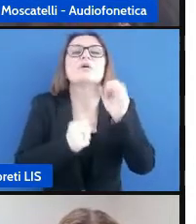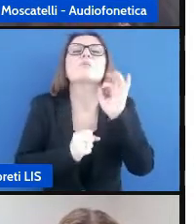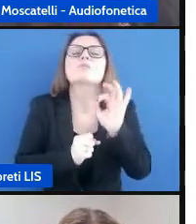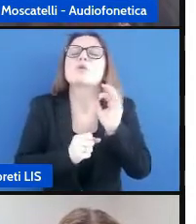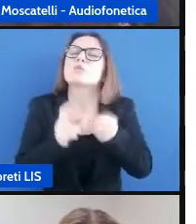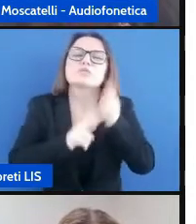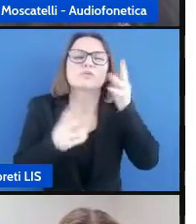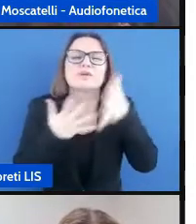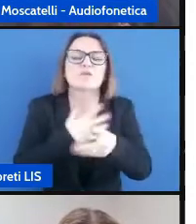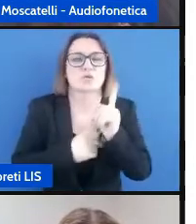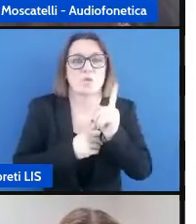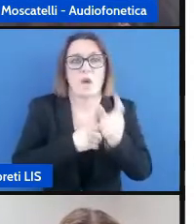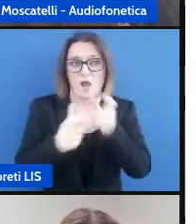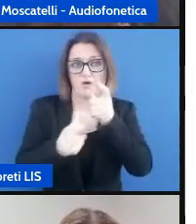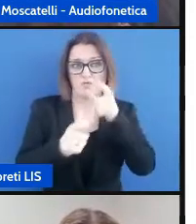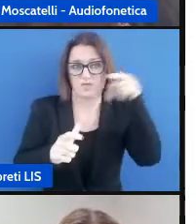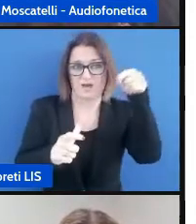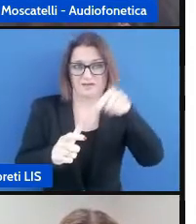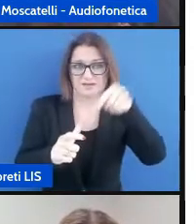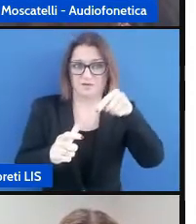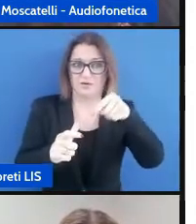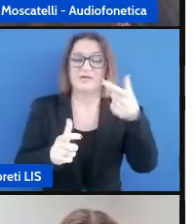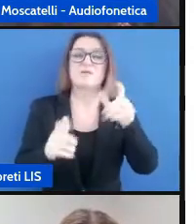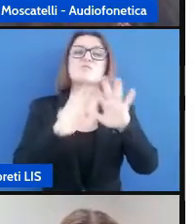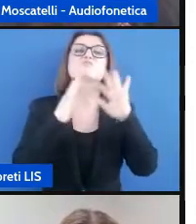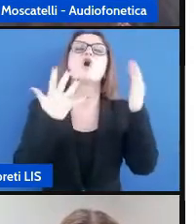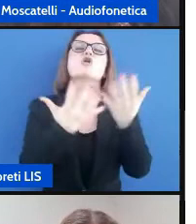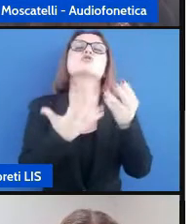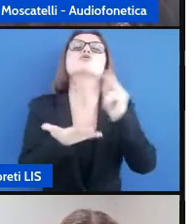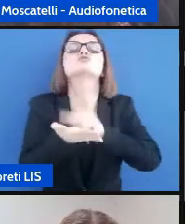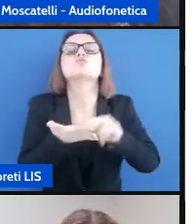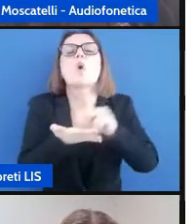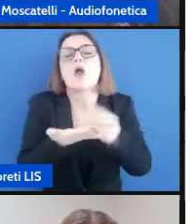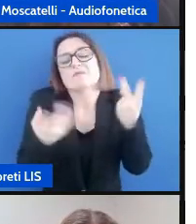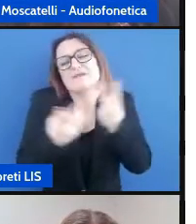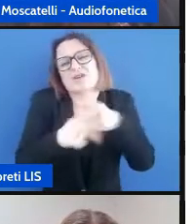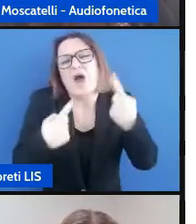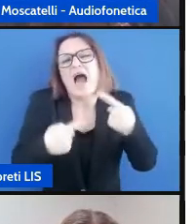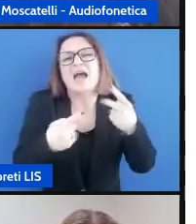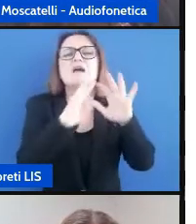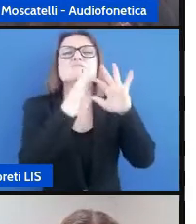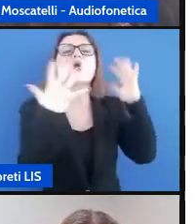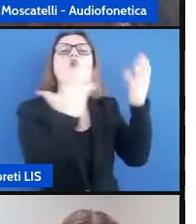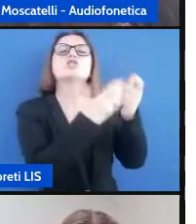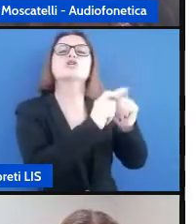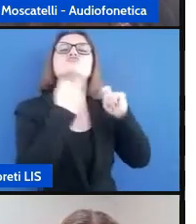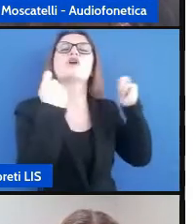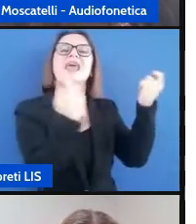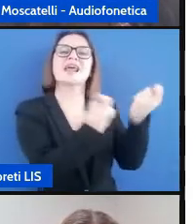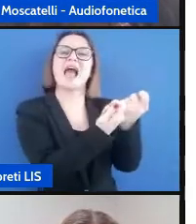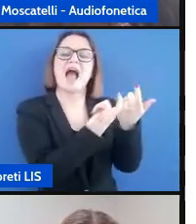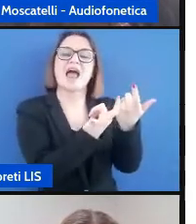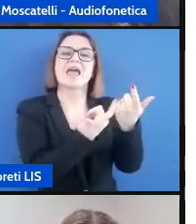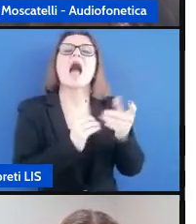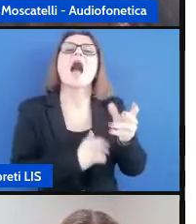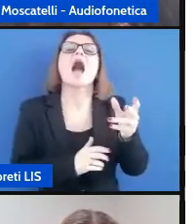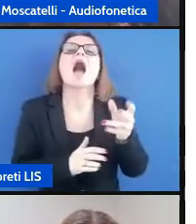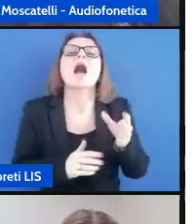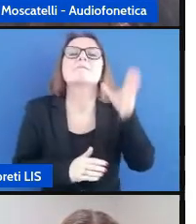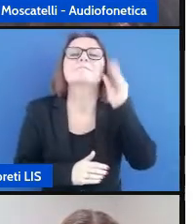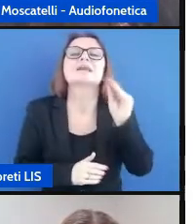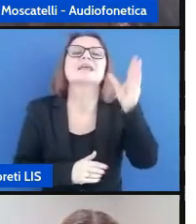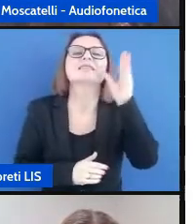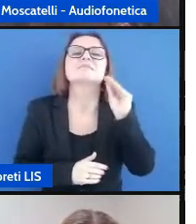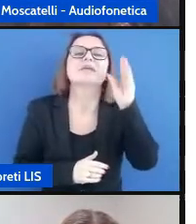nel mondo della scuola ma nel mondo in generale l'apprendimento avviene attraverso una